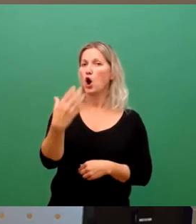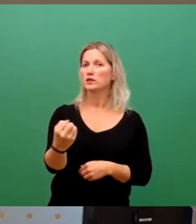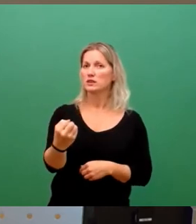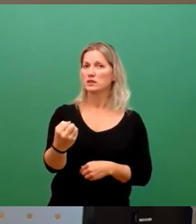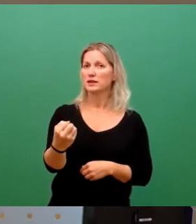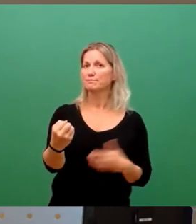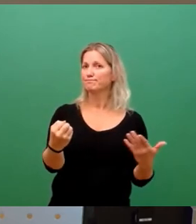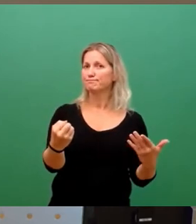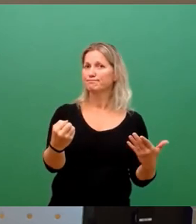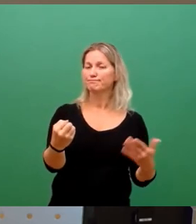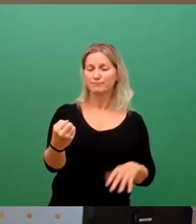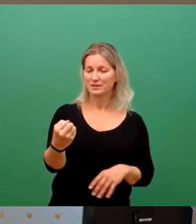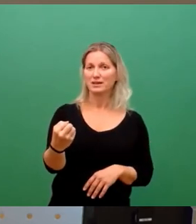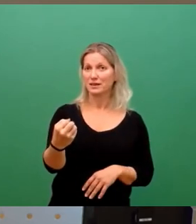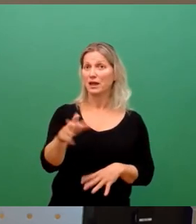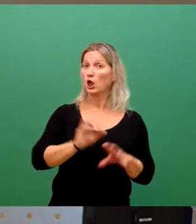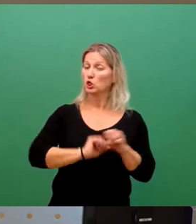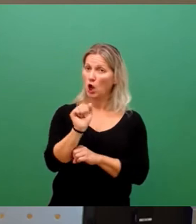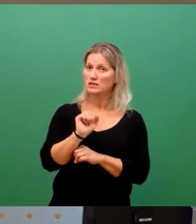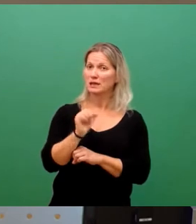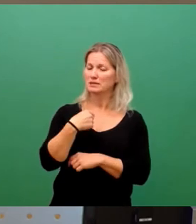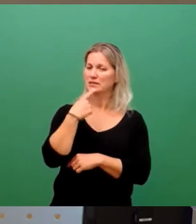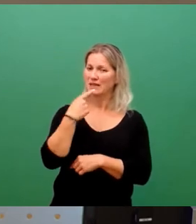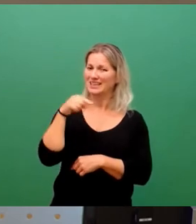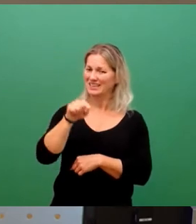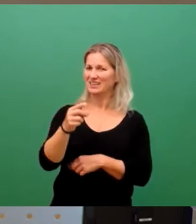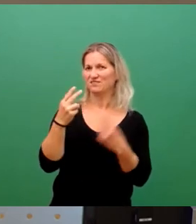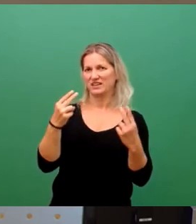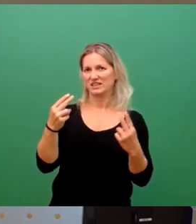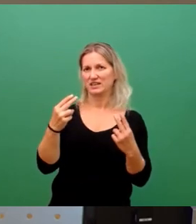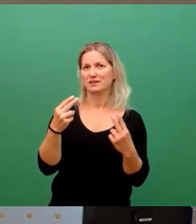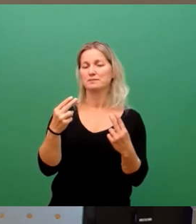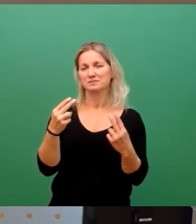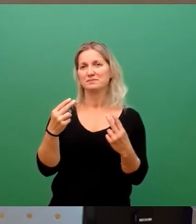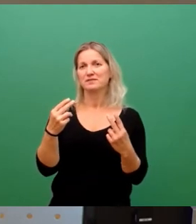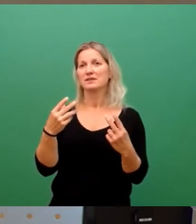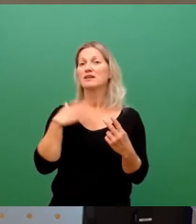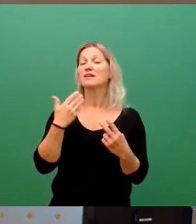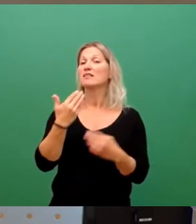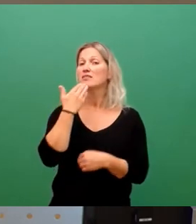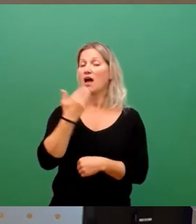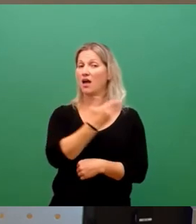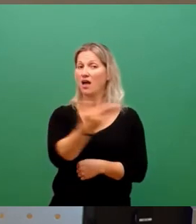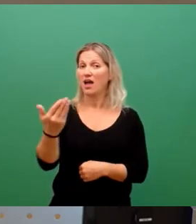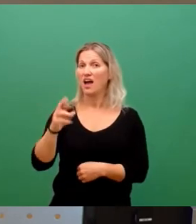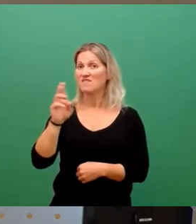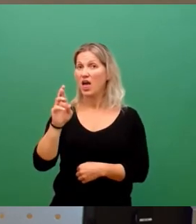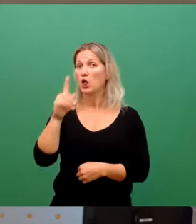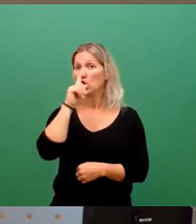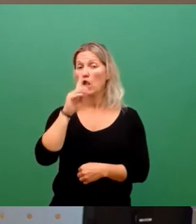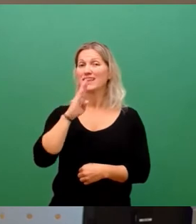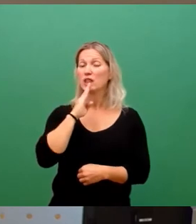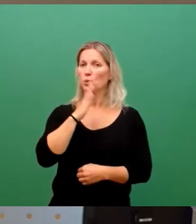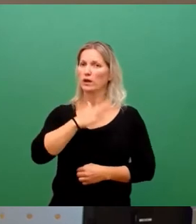meiner Rede. Ich bedanke mich für diejenigen, die noch genug Herz und